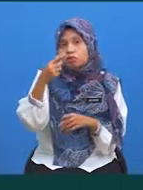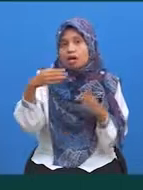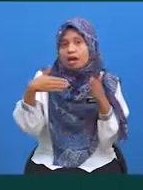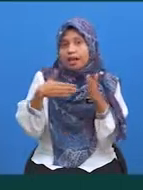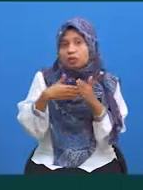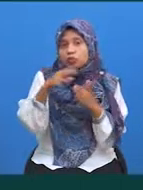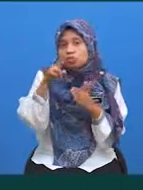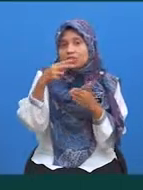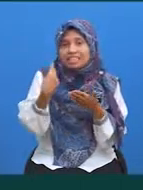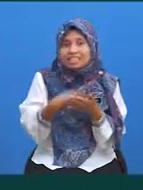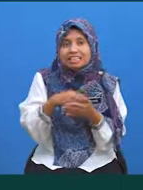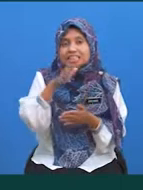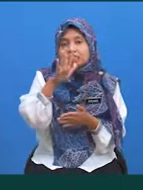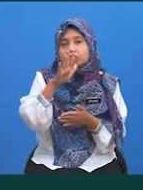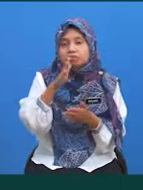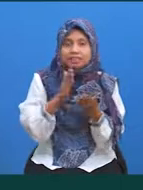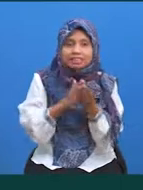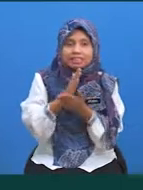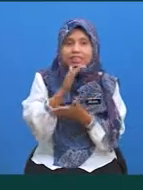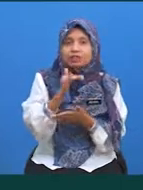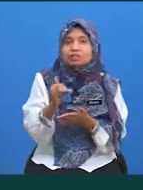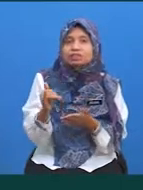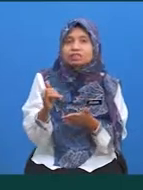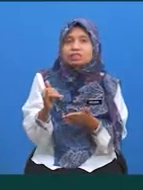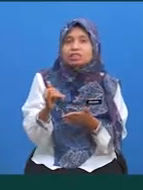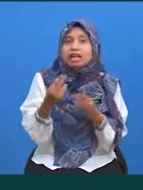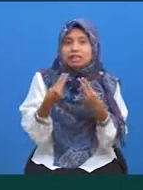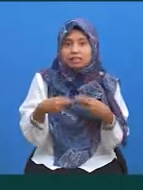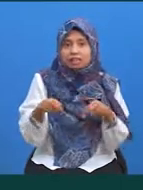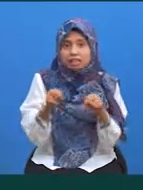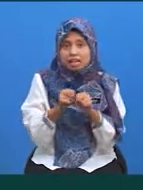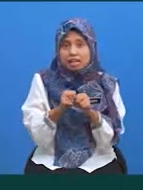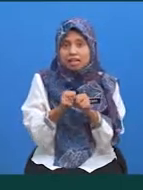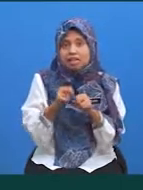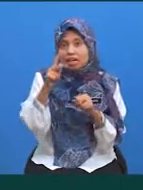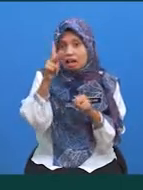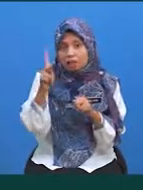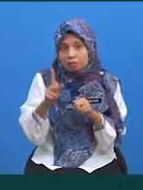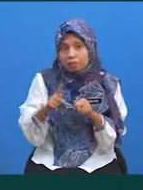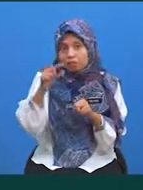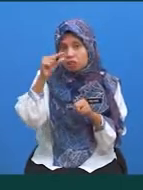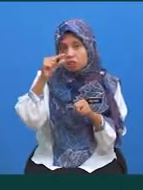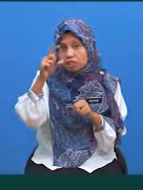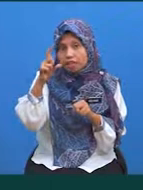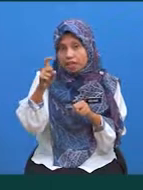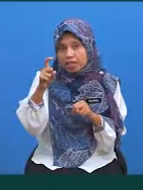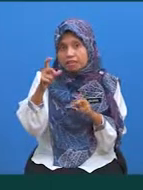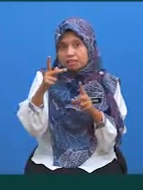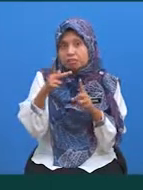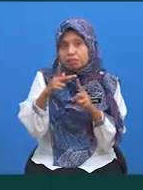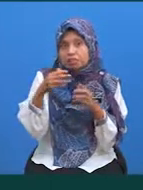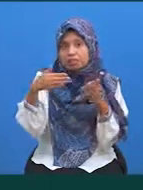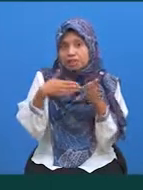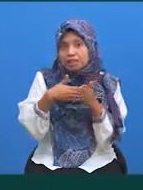5 Seterusnya, nilai kamiran GX terhadap X bagi hat 2